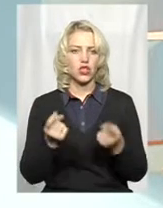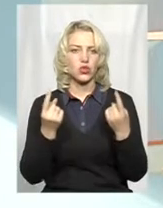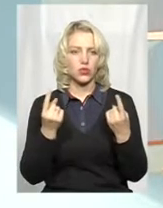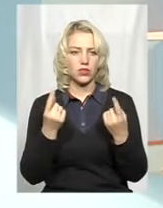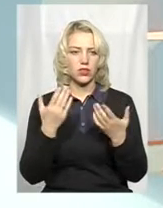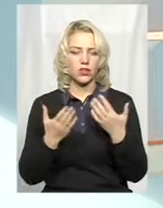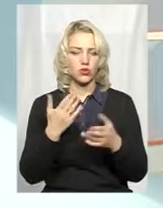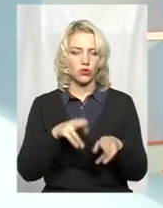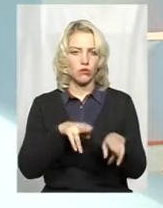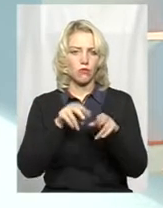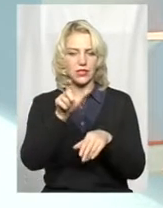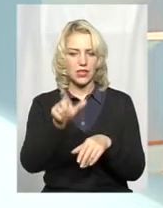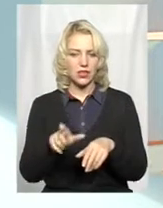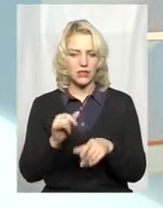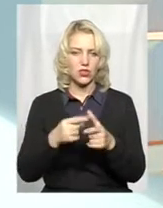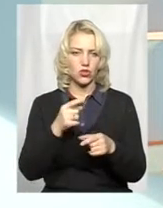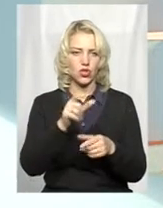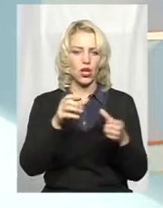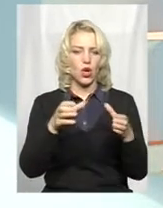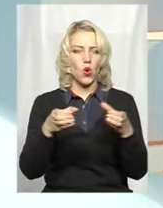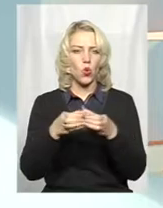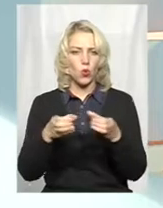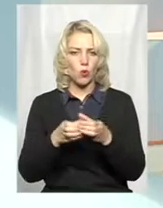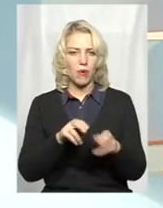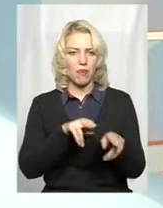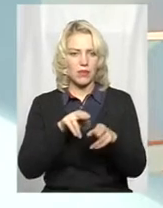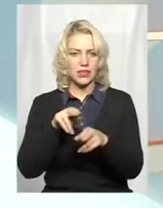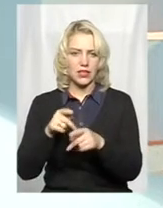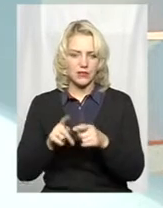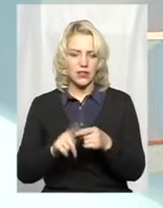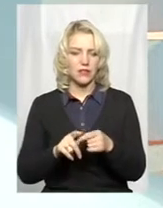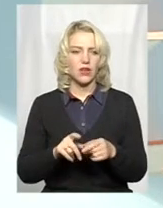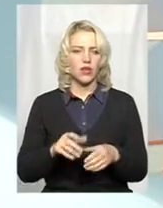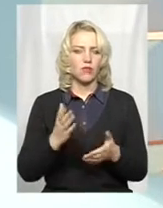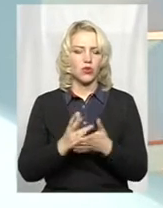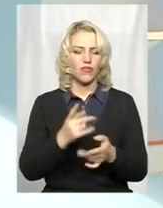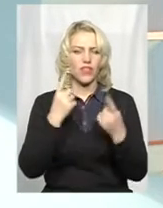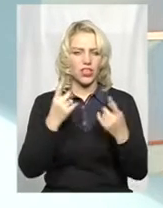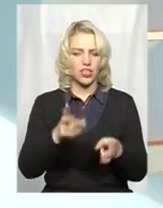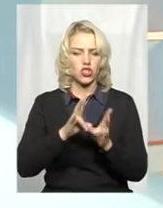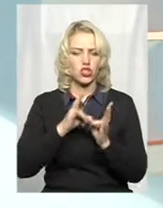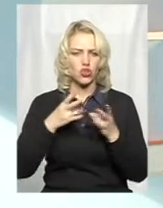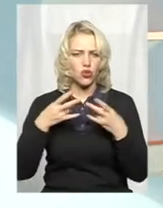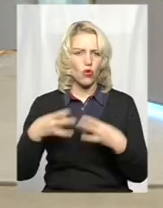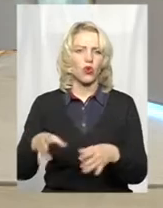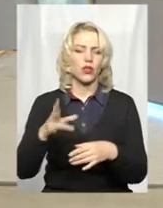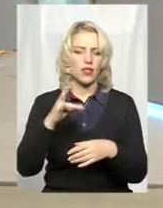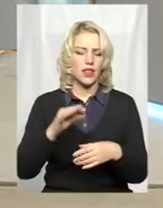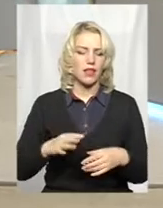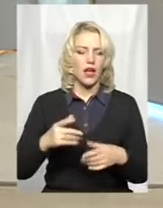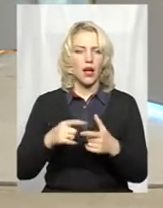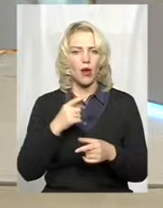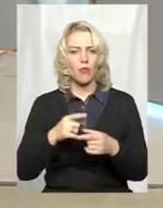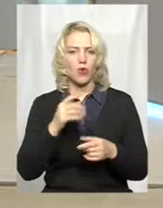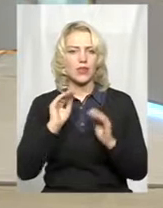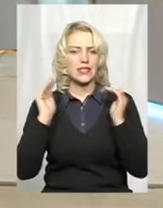ну, якщо мисливець чи група мисливців скоїла істотну шкоду при проведенні полювання. Або полювання на території природозаповідного